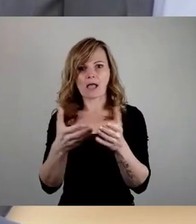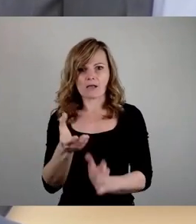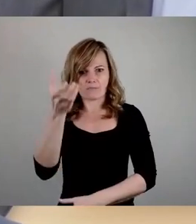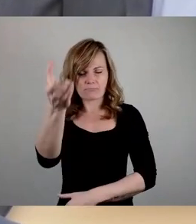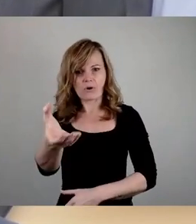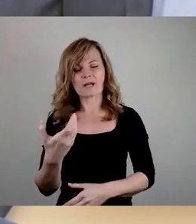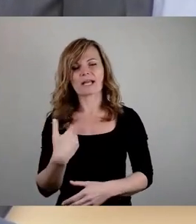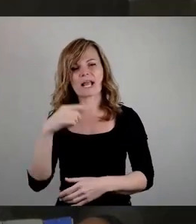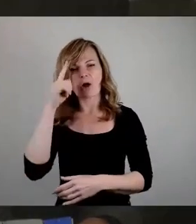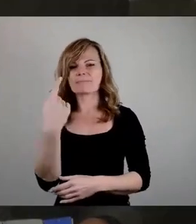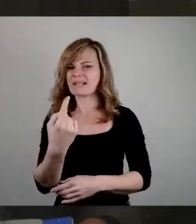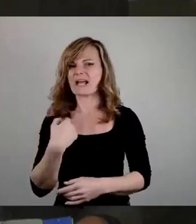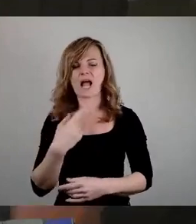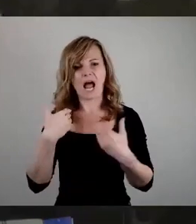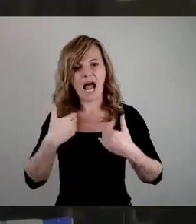null Anstand haben.